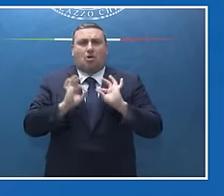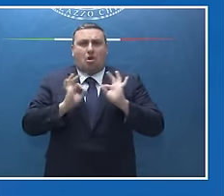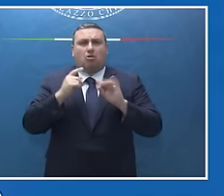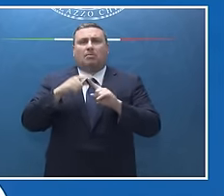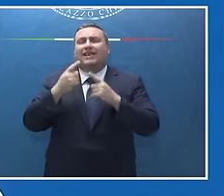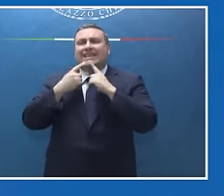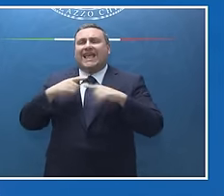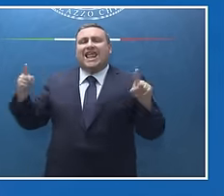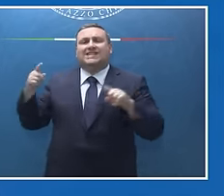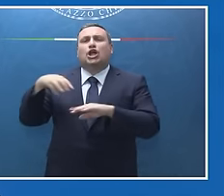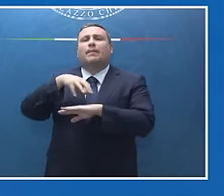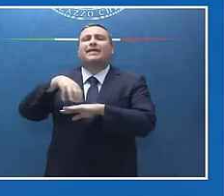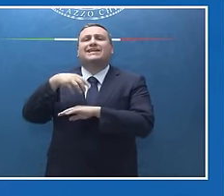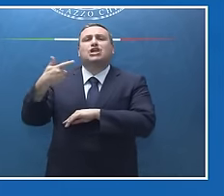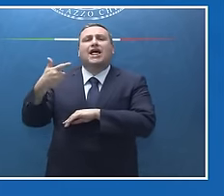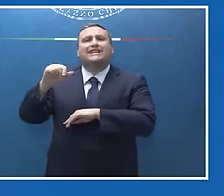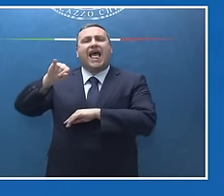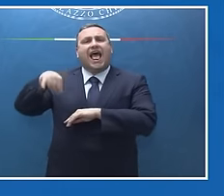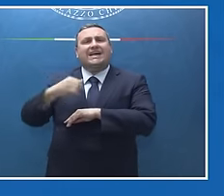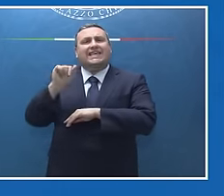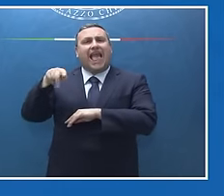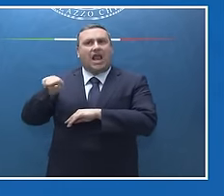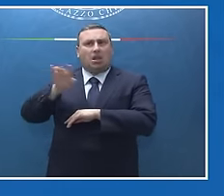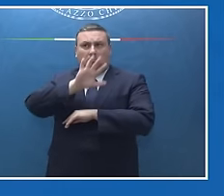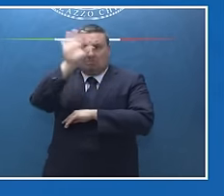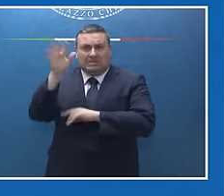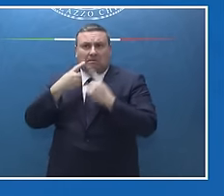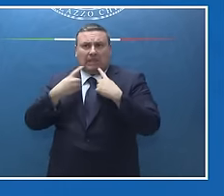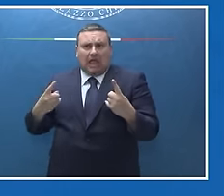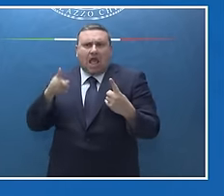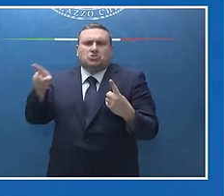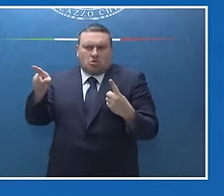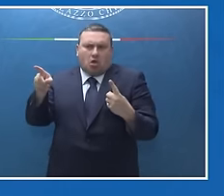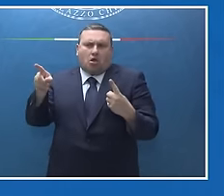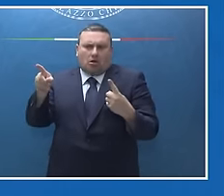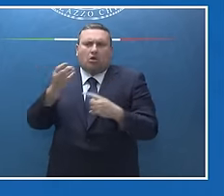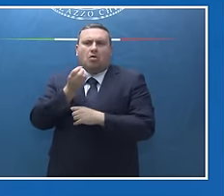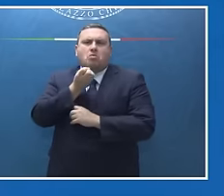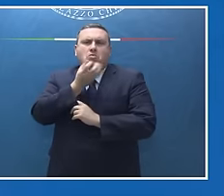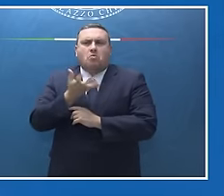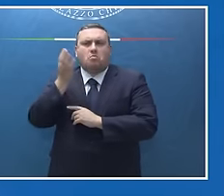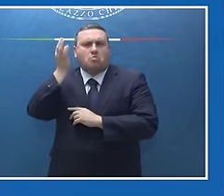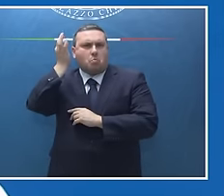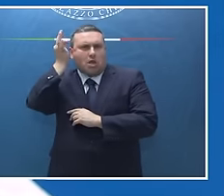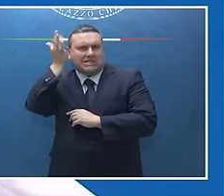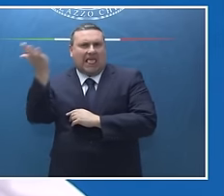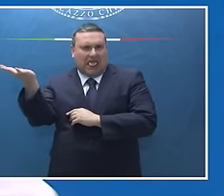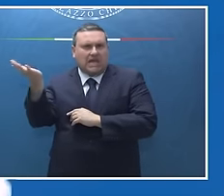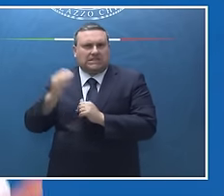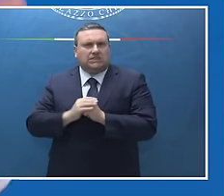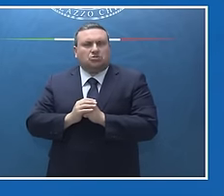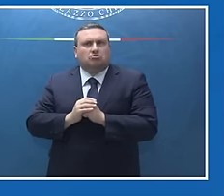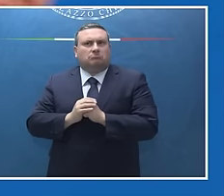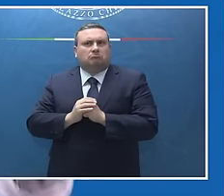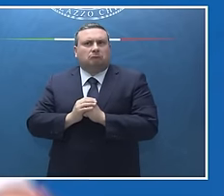Tagliani, mi paiono dichiarazioni di buonsenso. Non è per noi un tema pregiudiziale. Se venisse